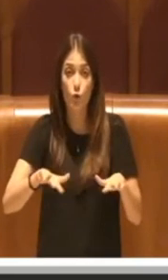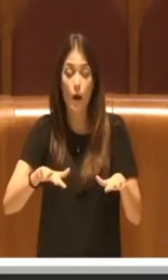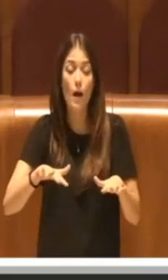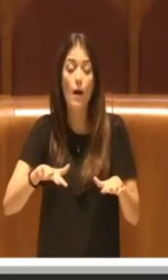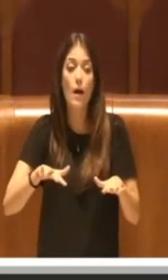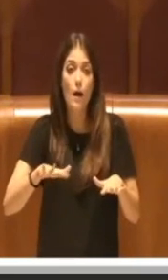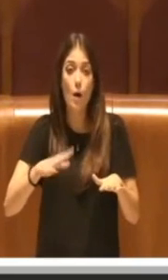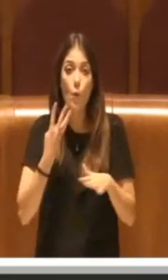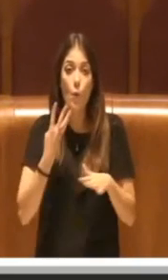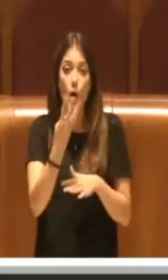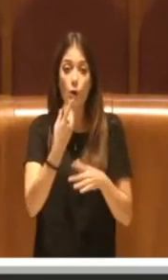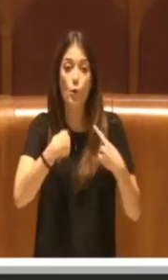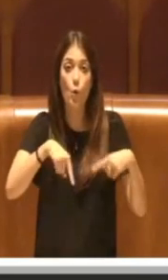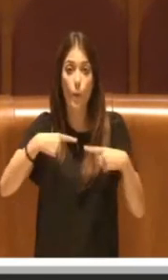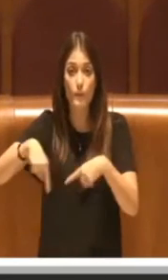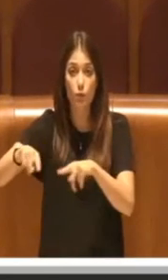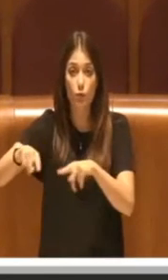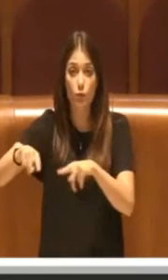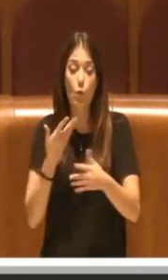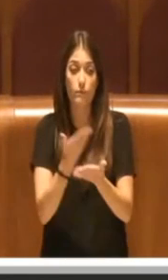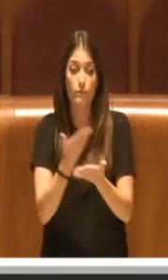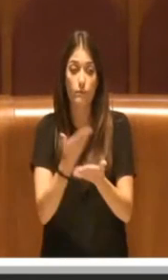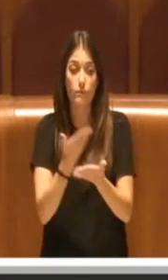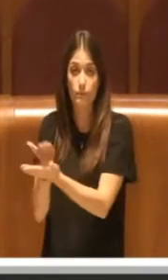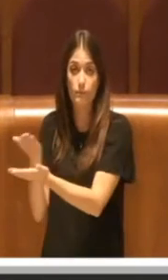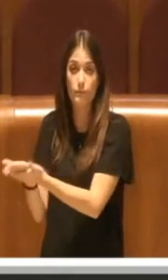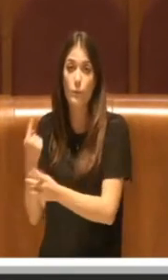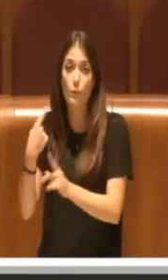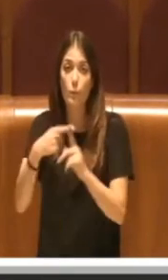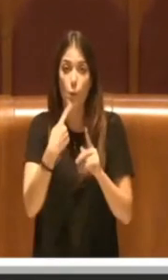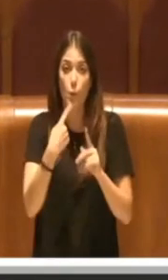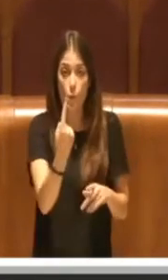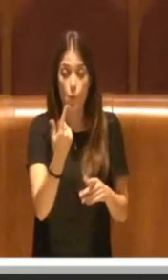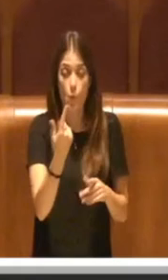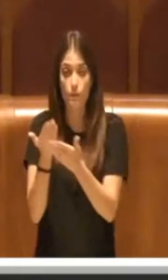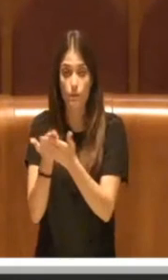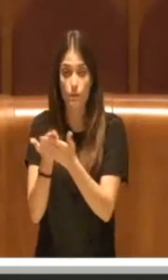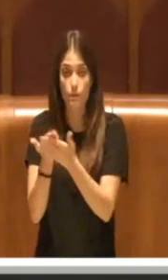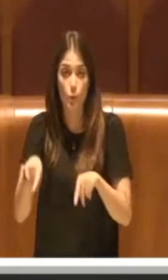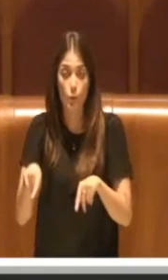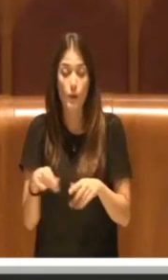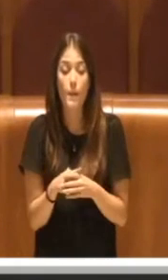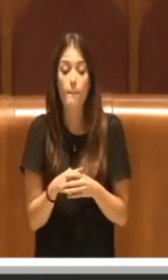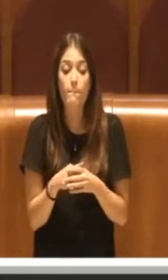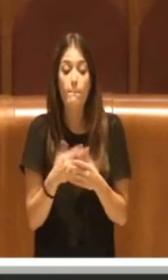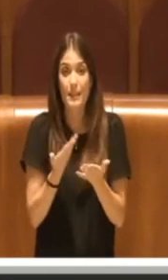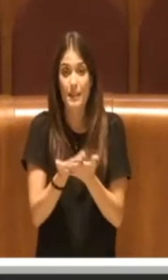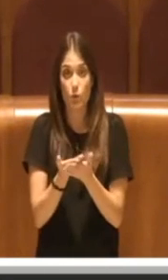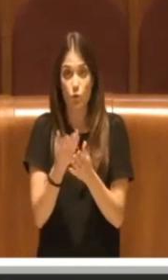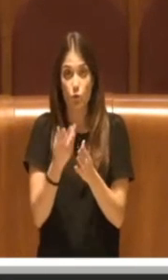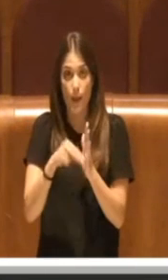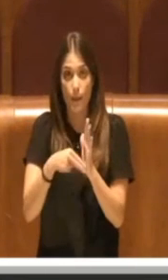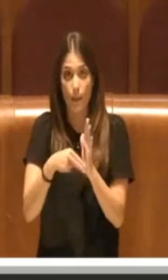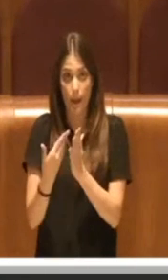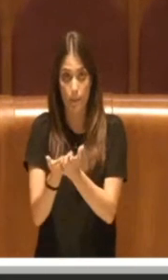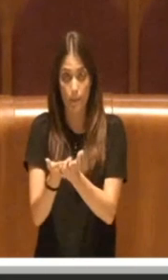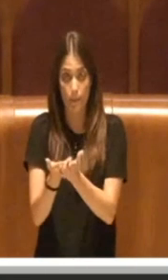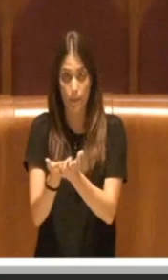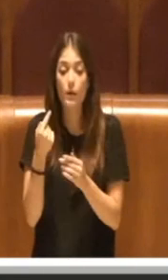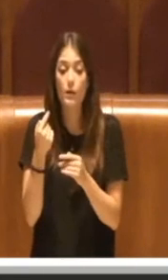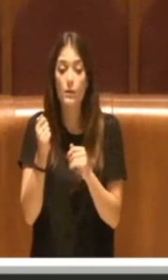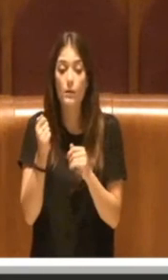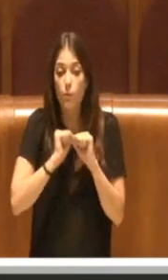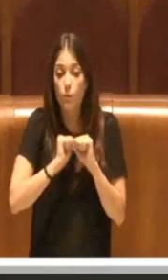quattro commissioni più una di presentazione degli emendamenti e quindi si poteva